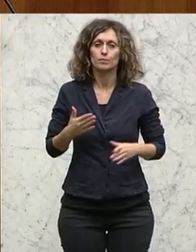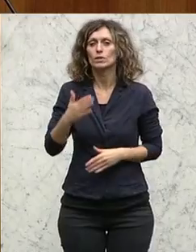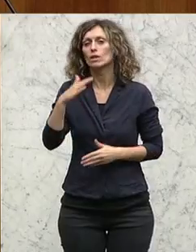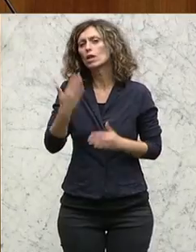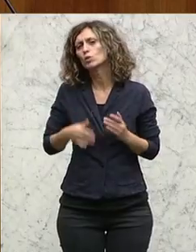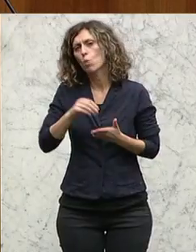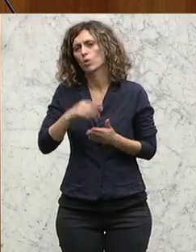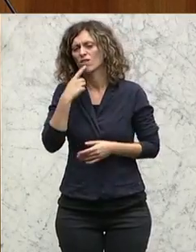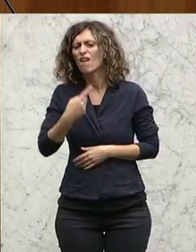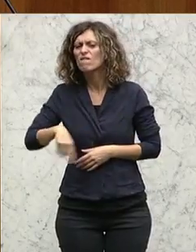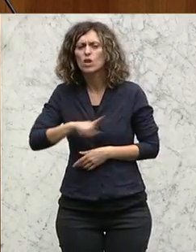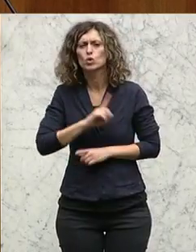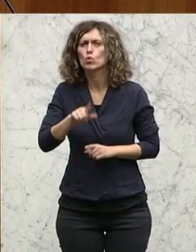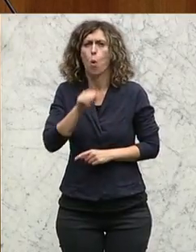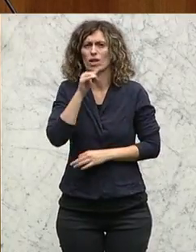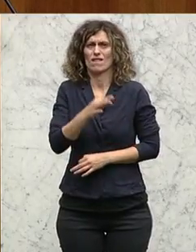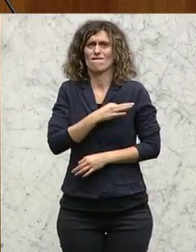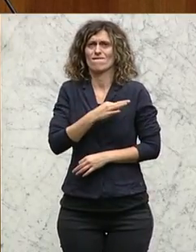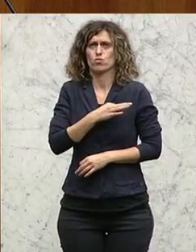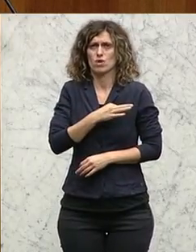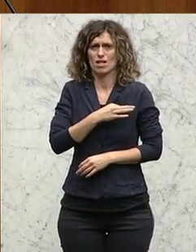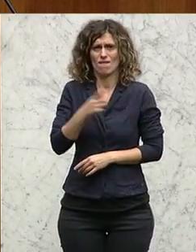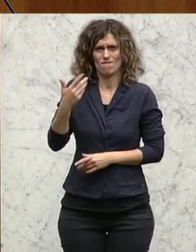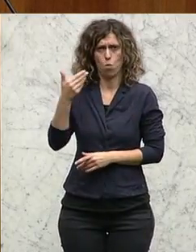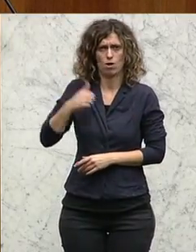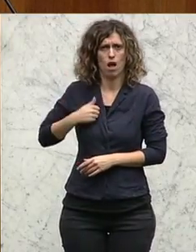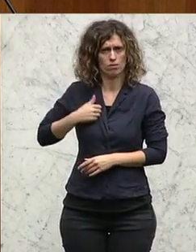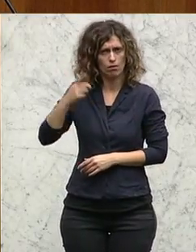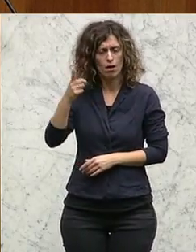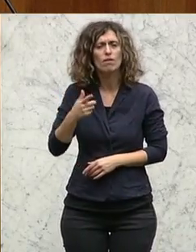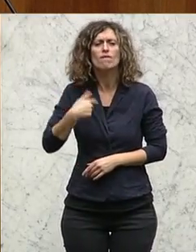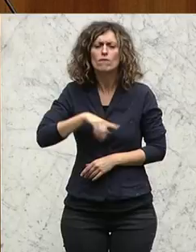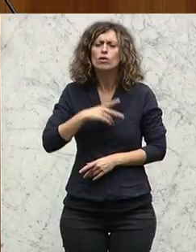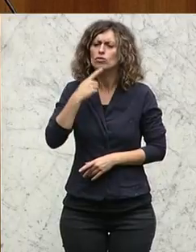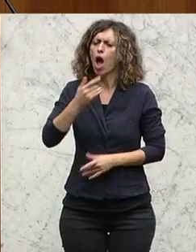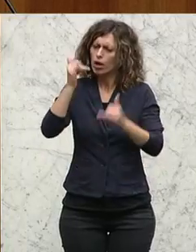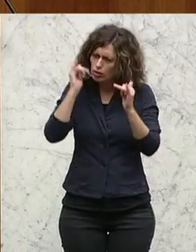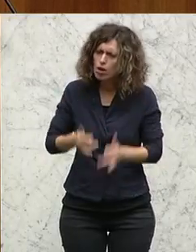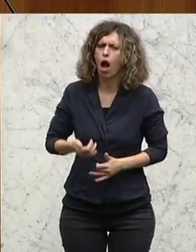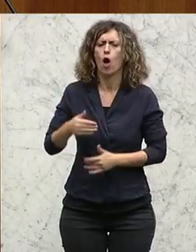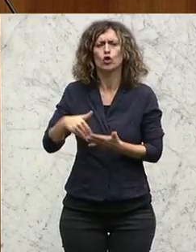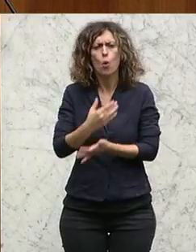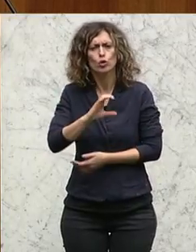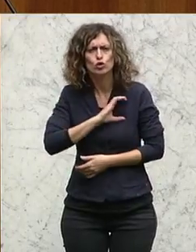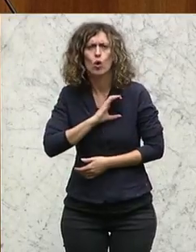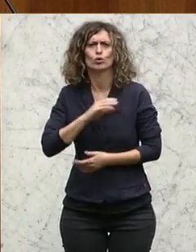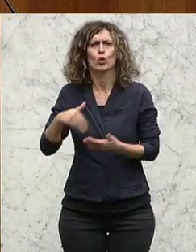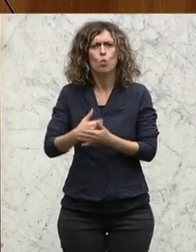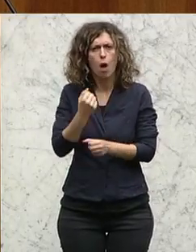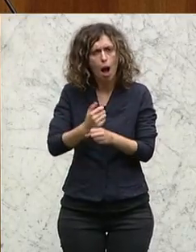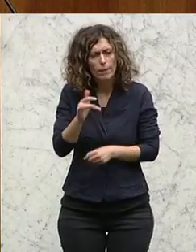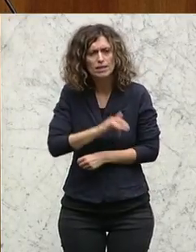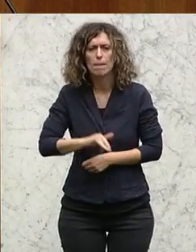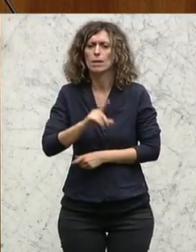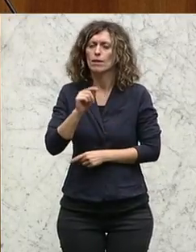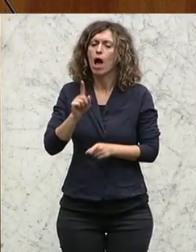wir sollten uns nicht fürchten vor Kanada, sondern wir sollten Ja sagen zu neuen Chancen und zu neuen Arbeitsplätzen. Also in